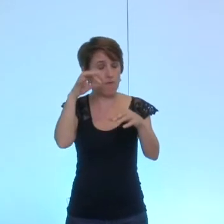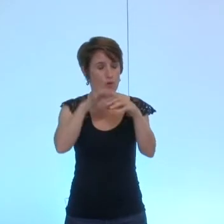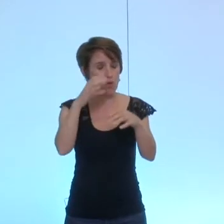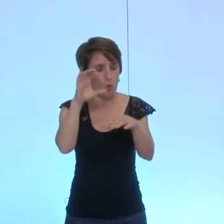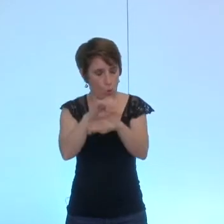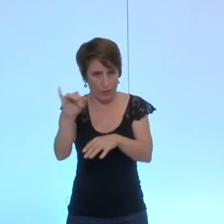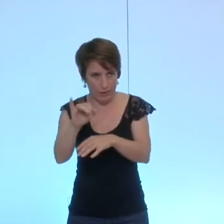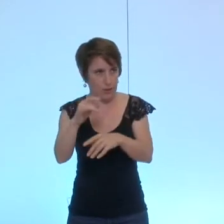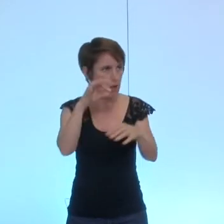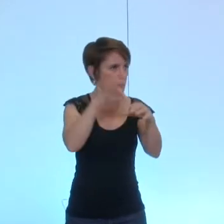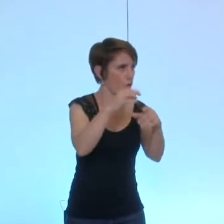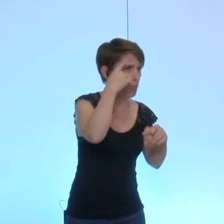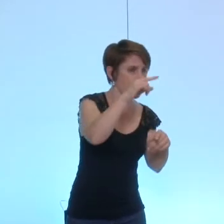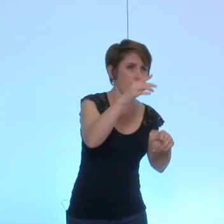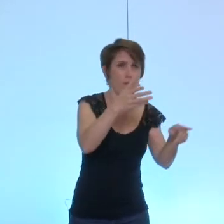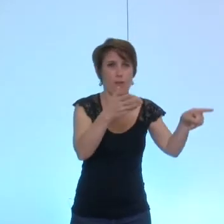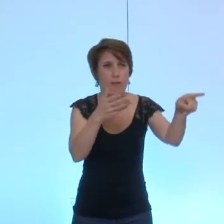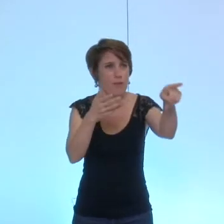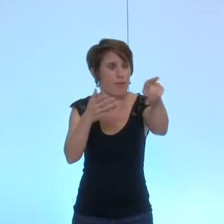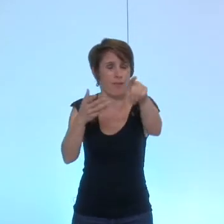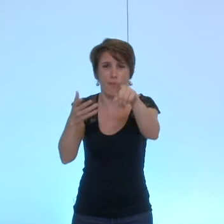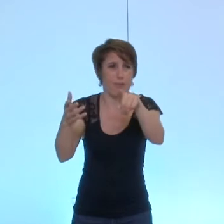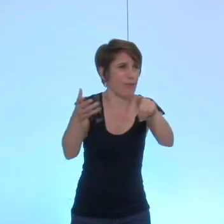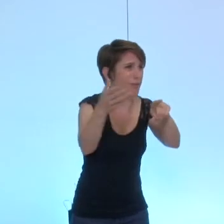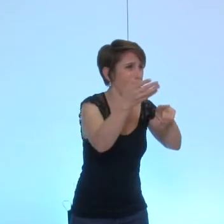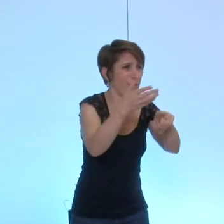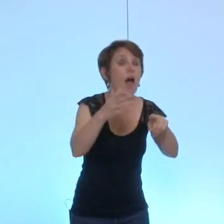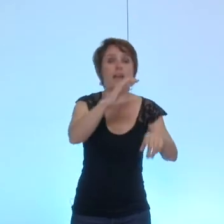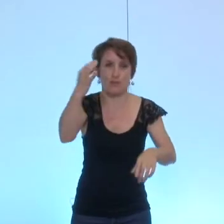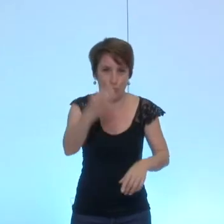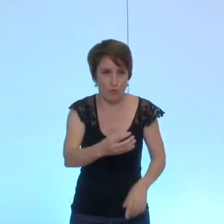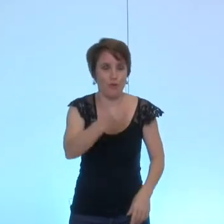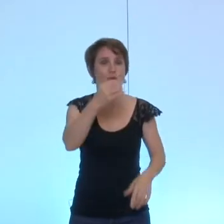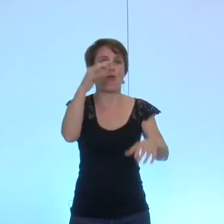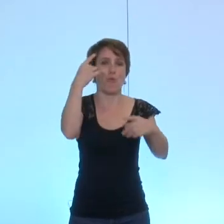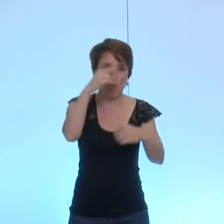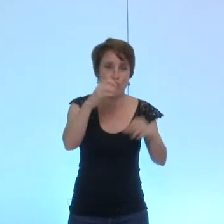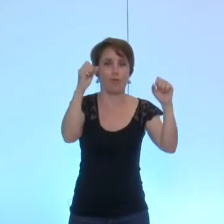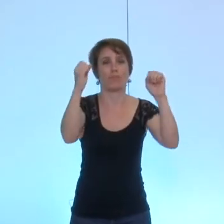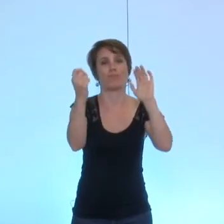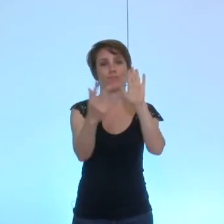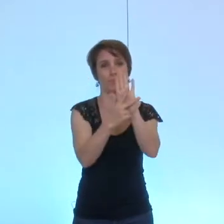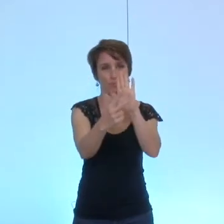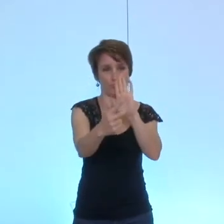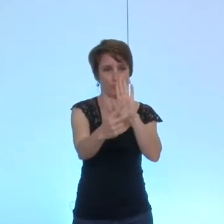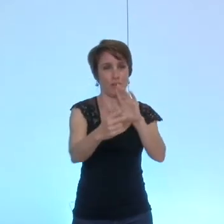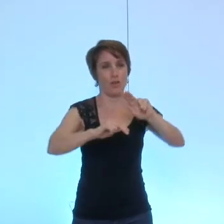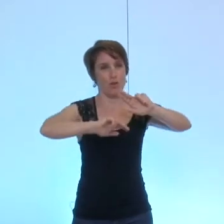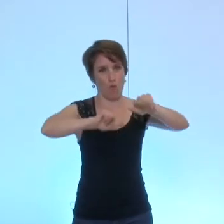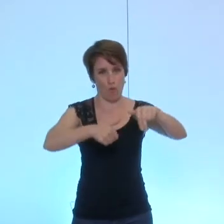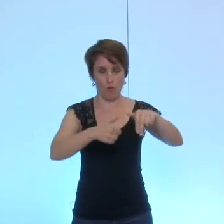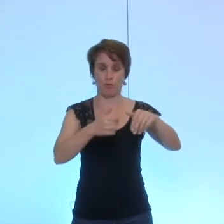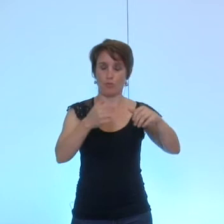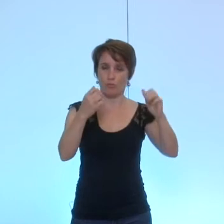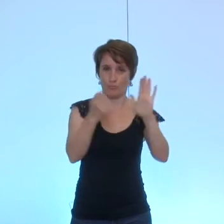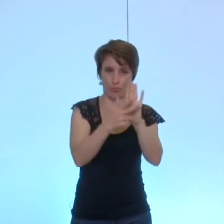là il faut quelqu'un bouge merci unanimité cette délibération 39 de convention avec les chambres consulaires